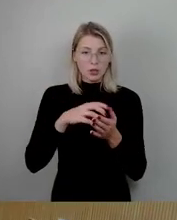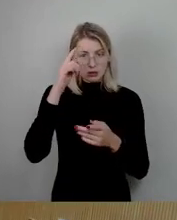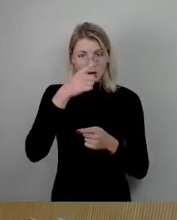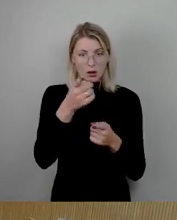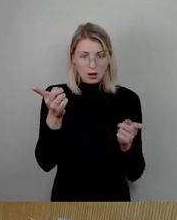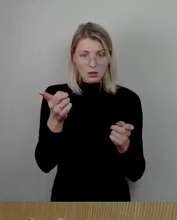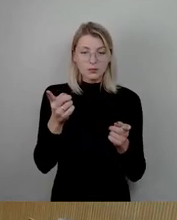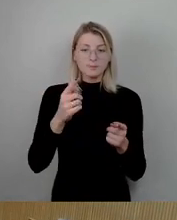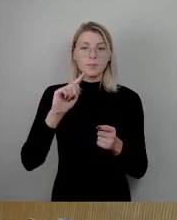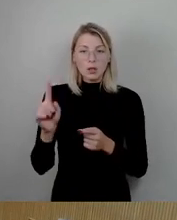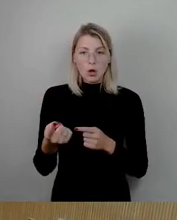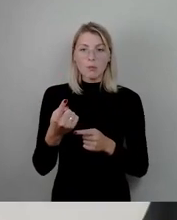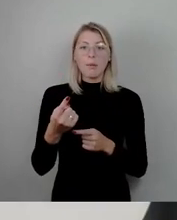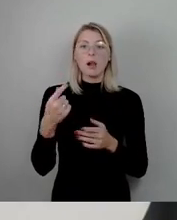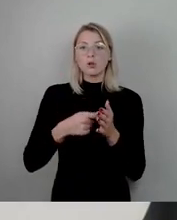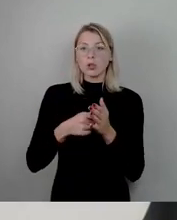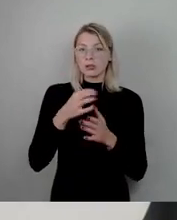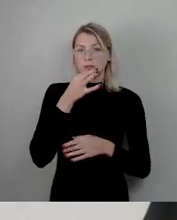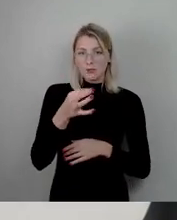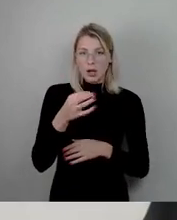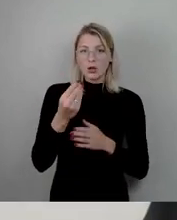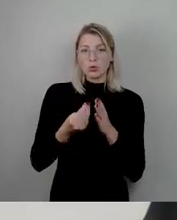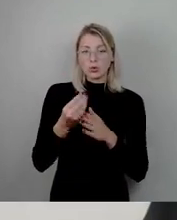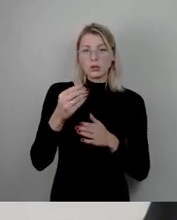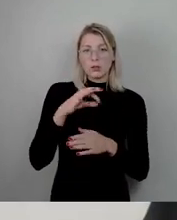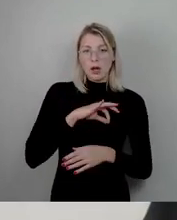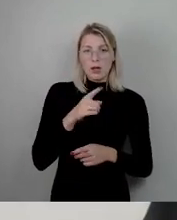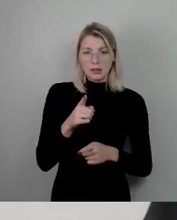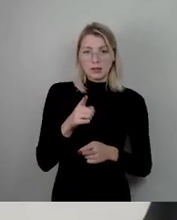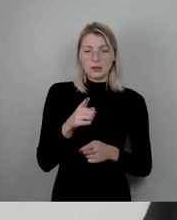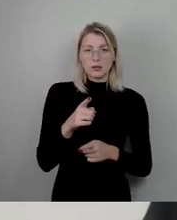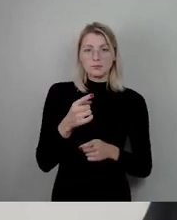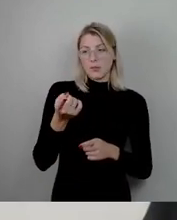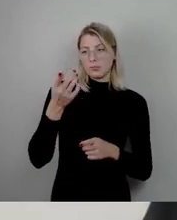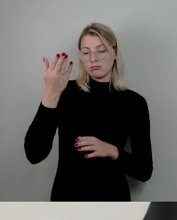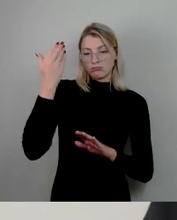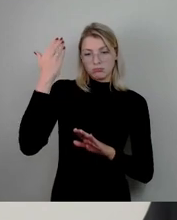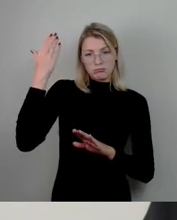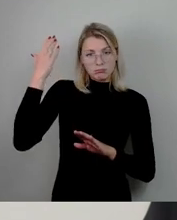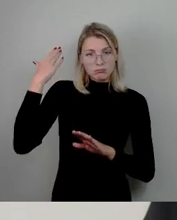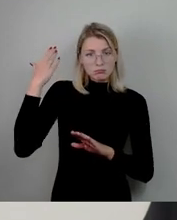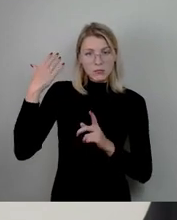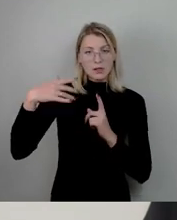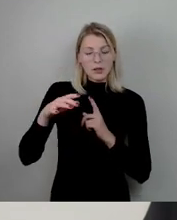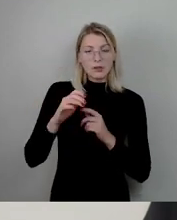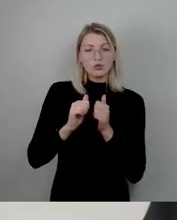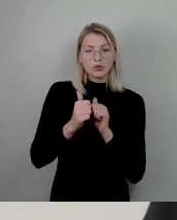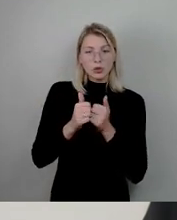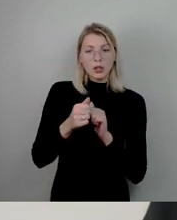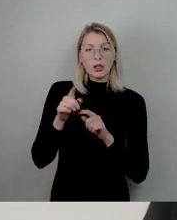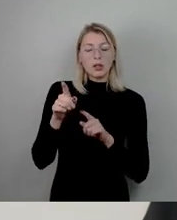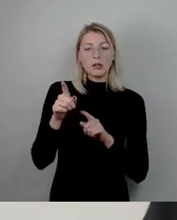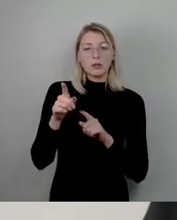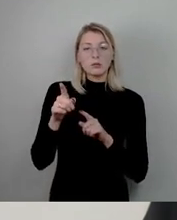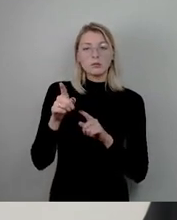Kostenfrage beim Kunstpreis. Also, vor einigen Jahren hat die Jury auch aufgrund